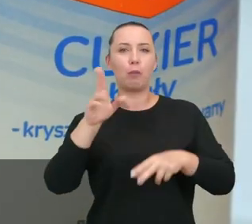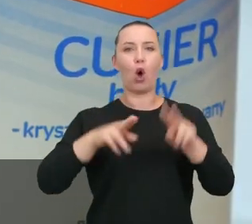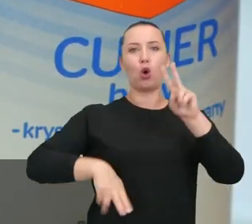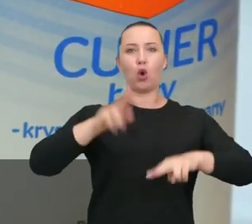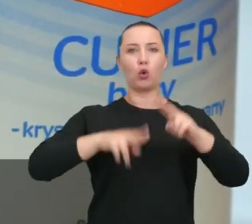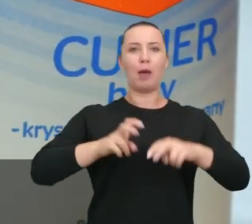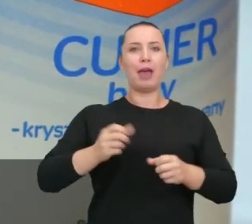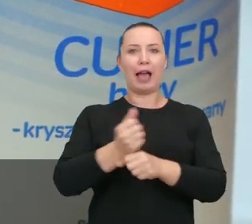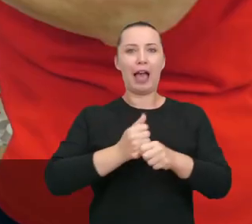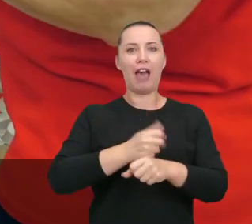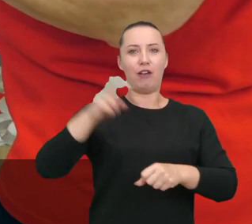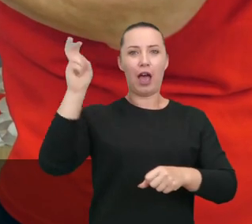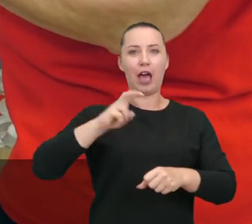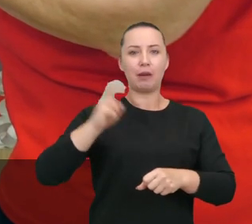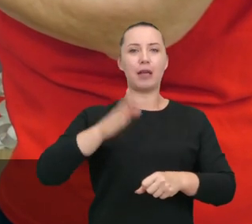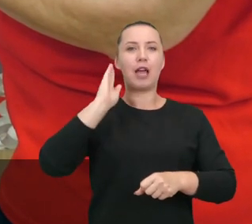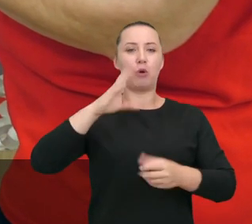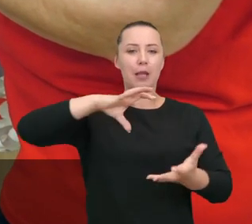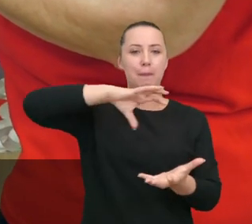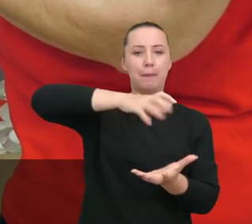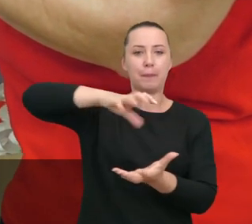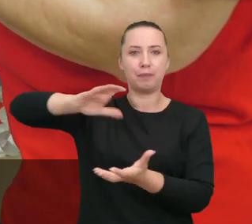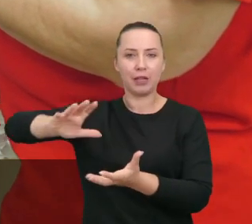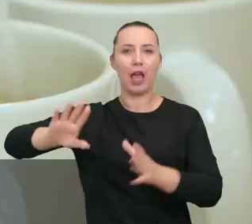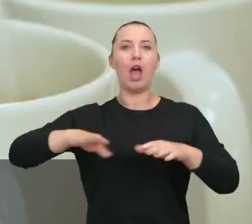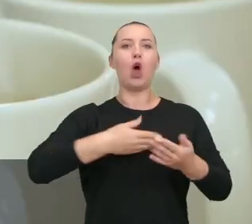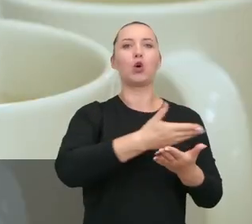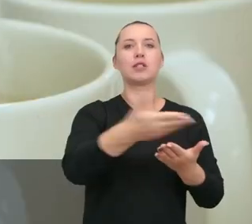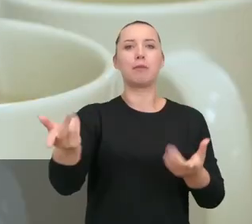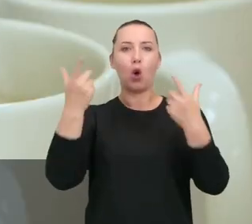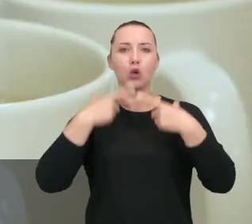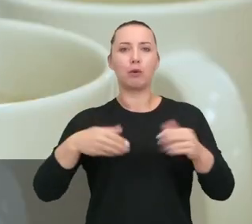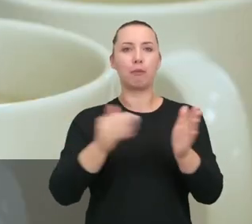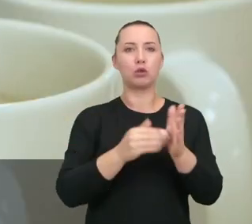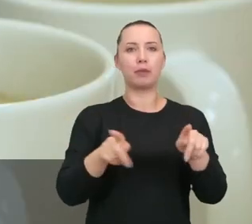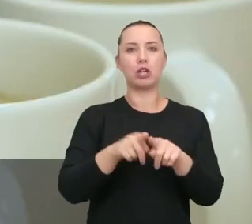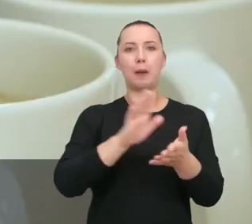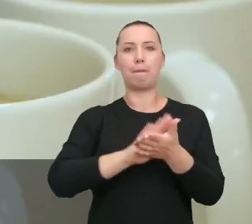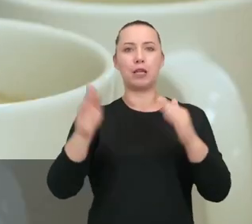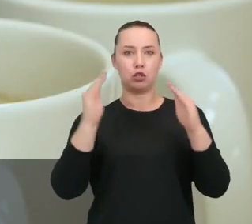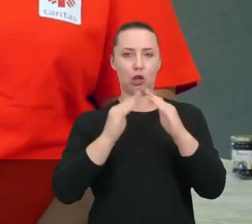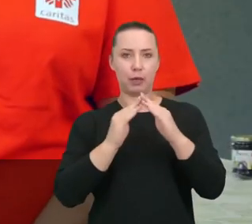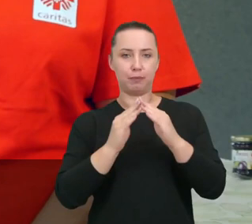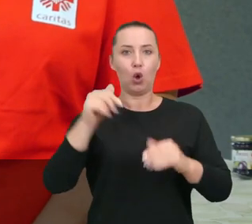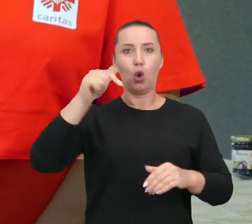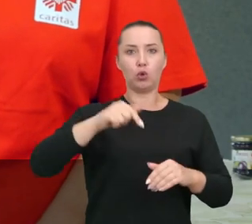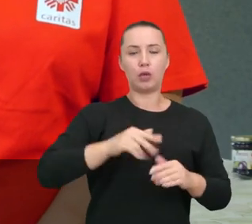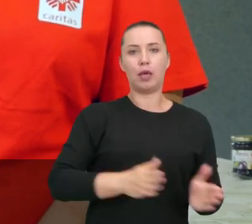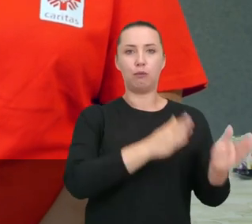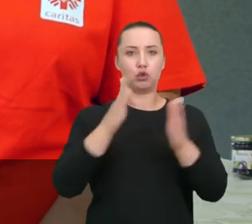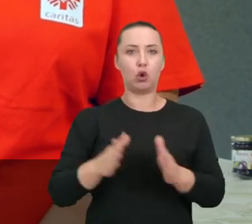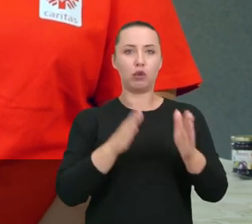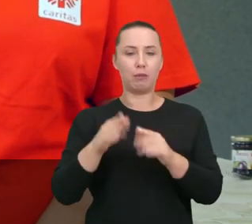tutaj herbaty, robimy kawy i w termosach rozwozimy to osobom bezdomnym i potrzebującym. W jadłodajni Caritas